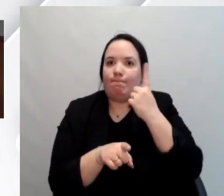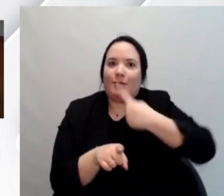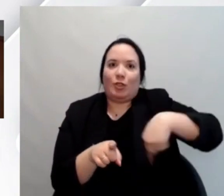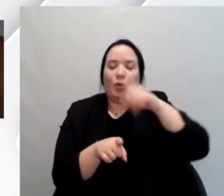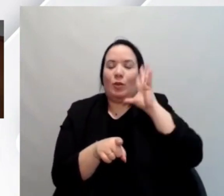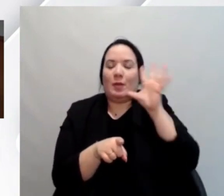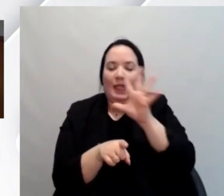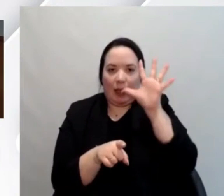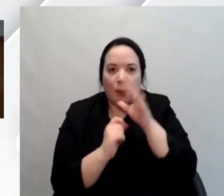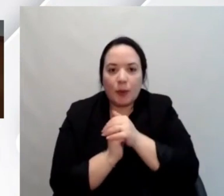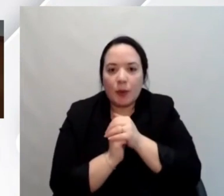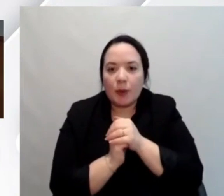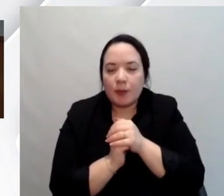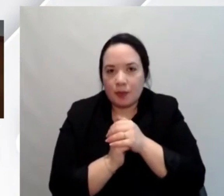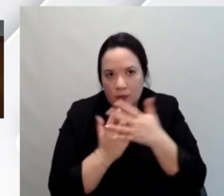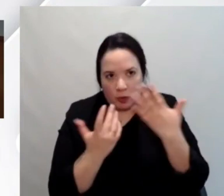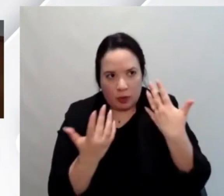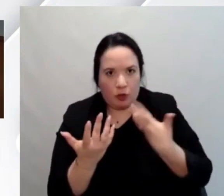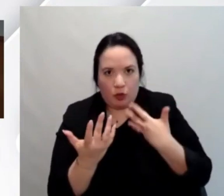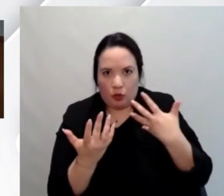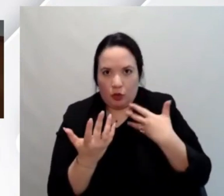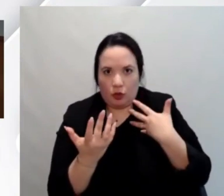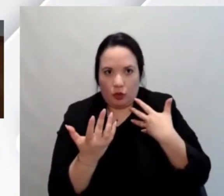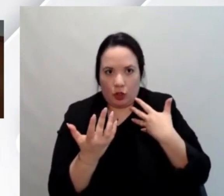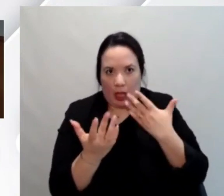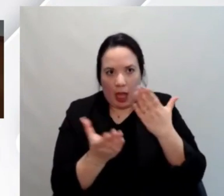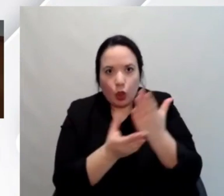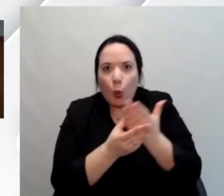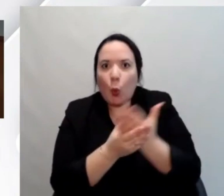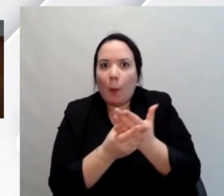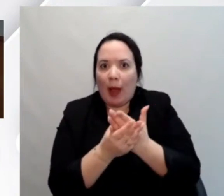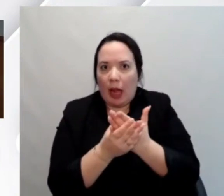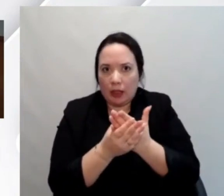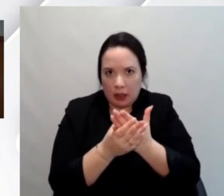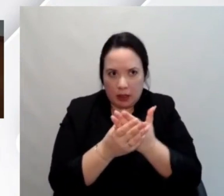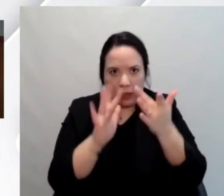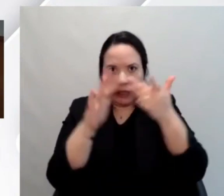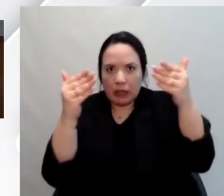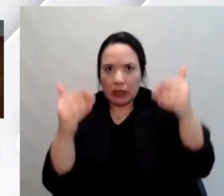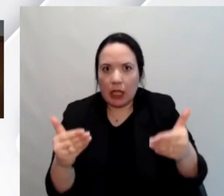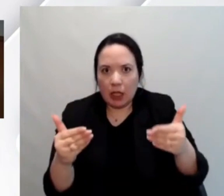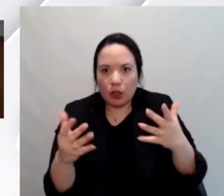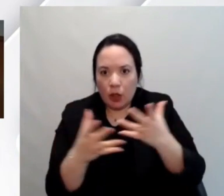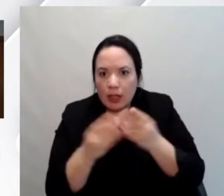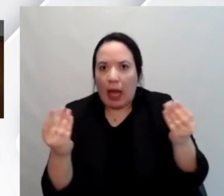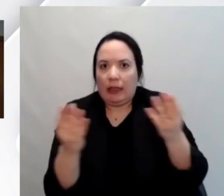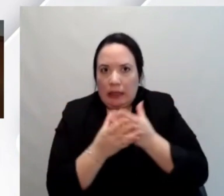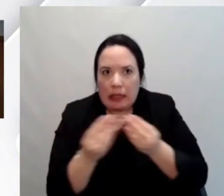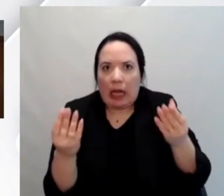tanti documenti inaccessibili e tanti